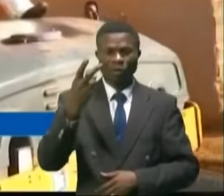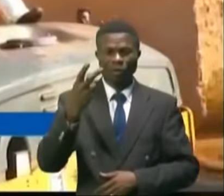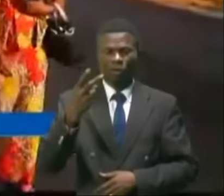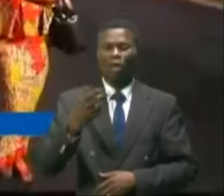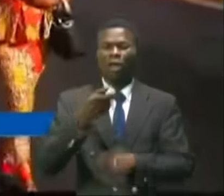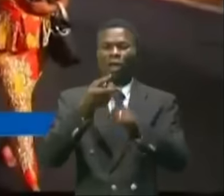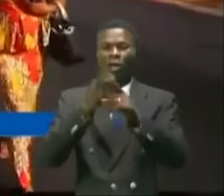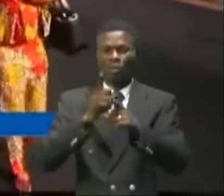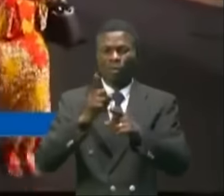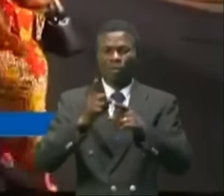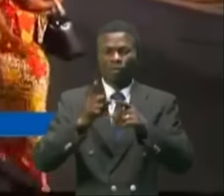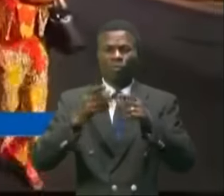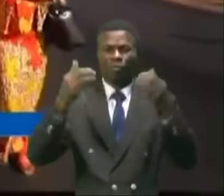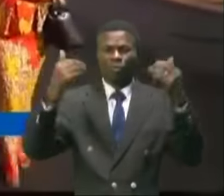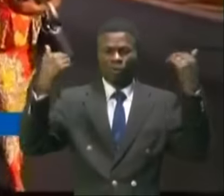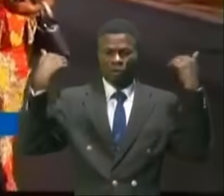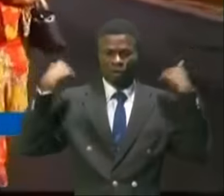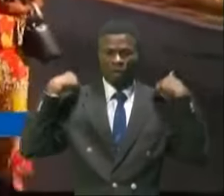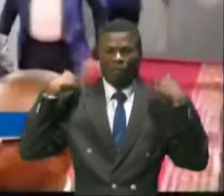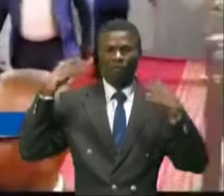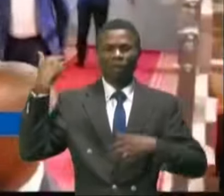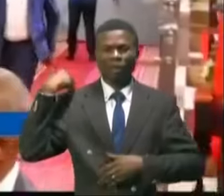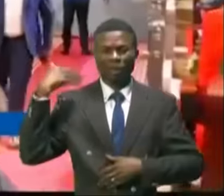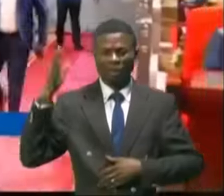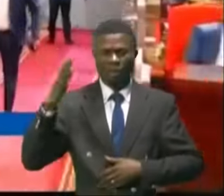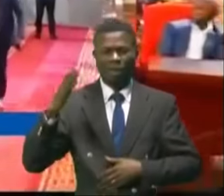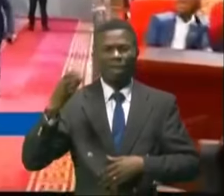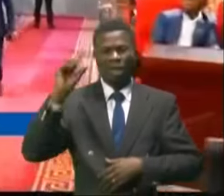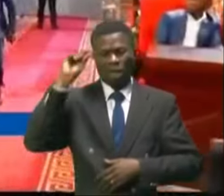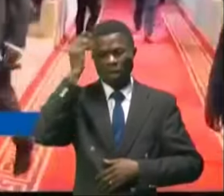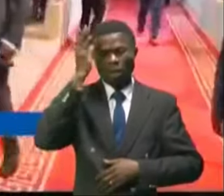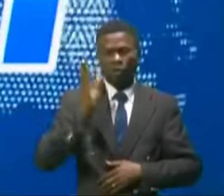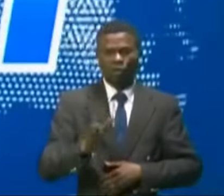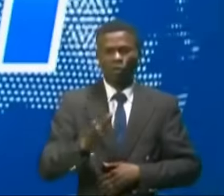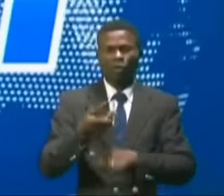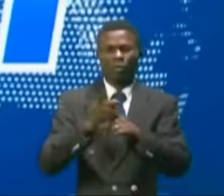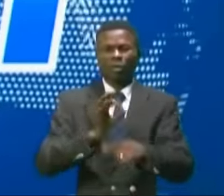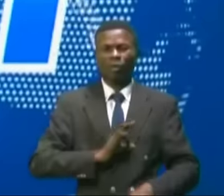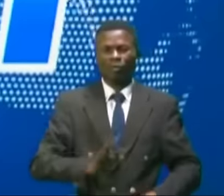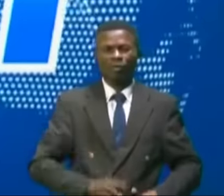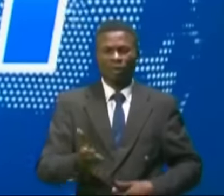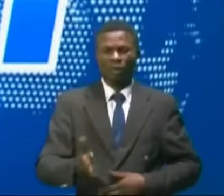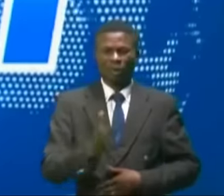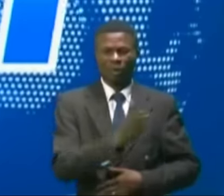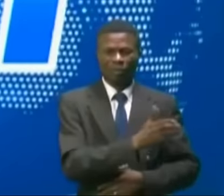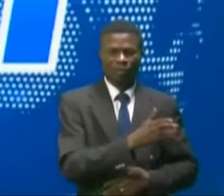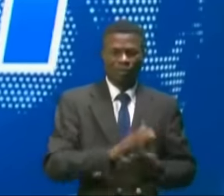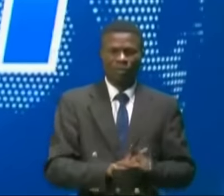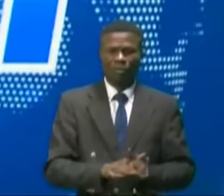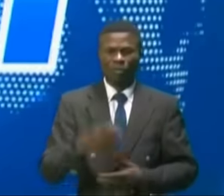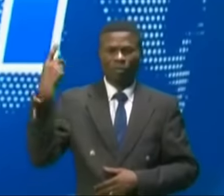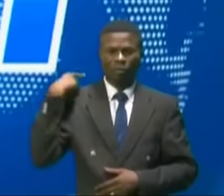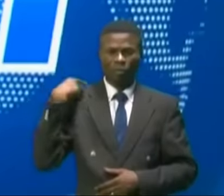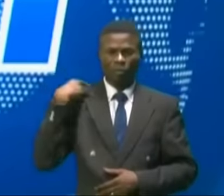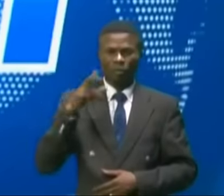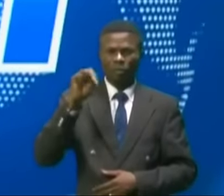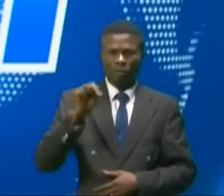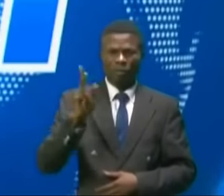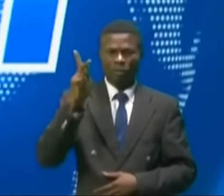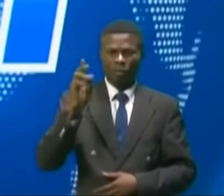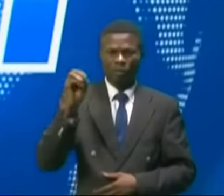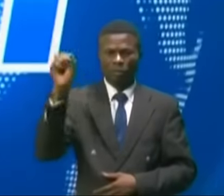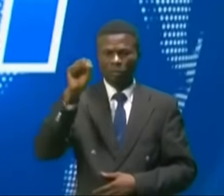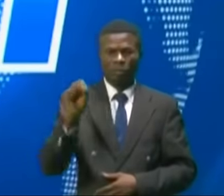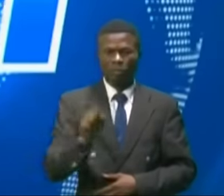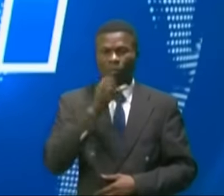imprimé par l'exécutif provincial incarné par Fifi. L'honorable Nkoso Kévin, candidat